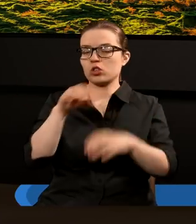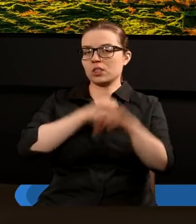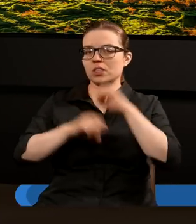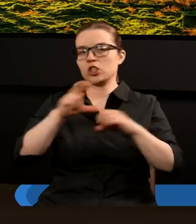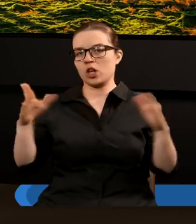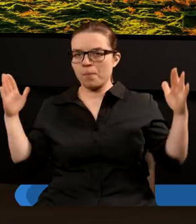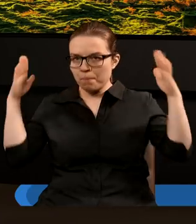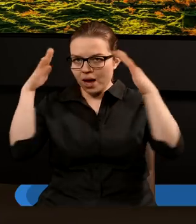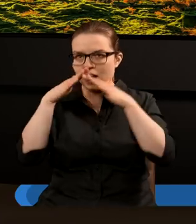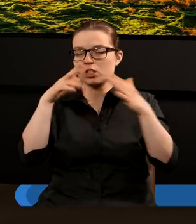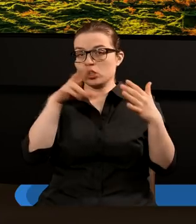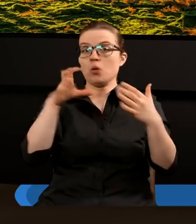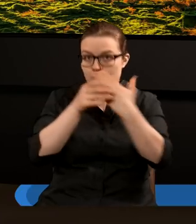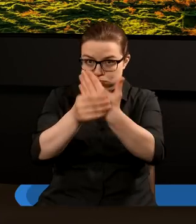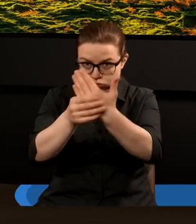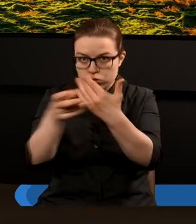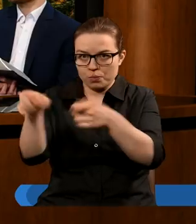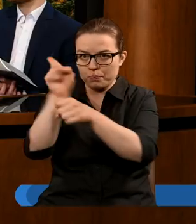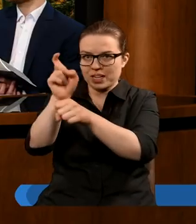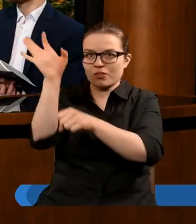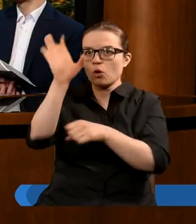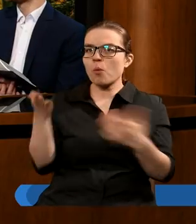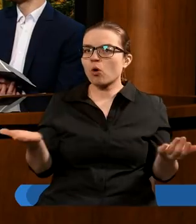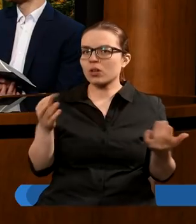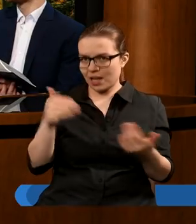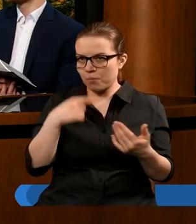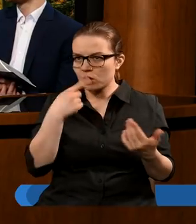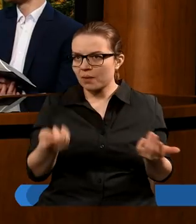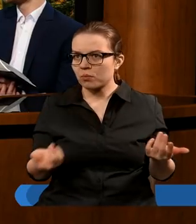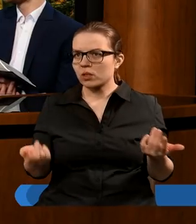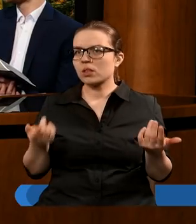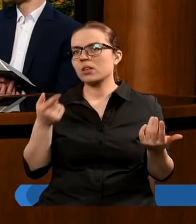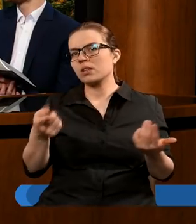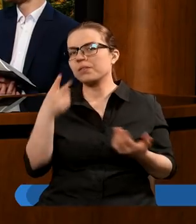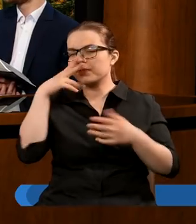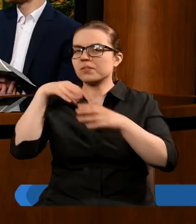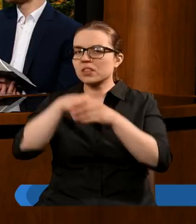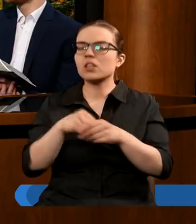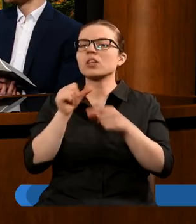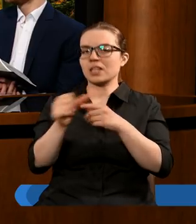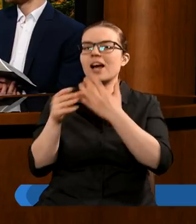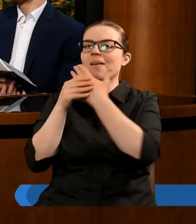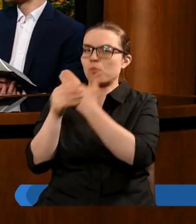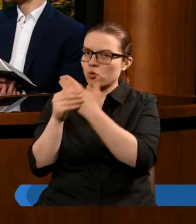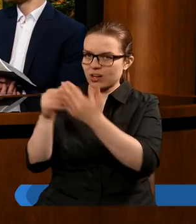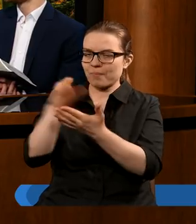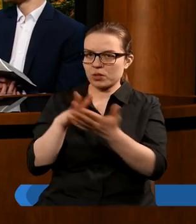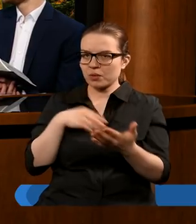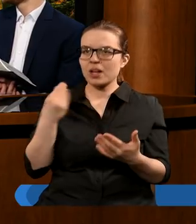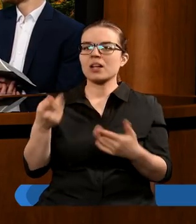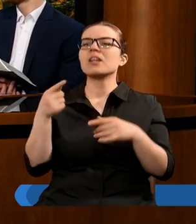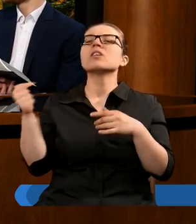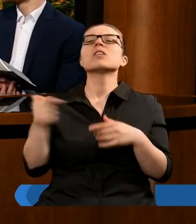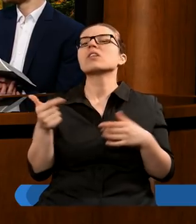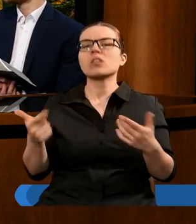papieże bluźnią przeciwko Bogu? Gdy spojrzymy, czym w Biblii jest określane bluźnierstwo, najczęściej